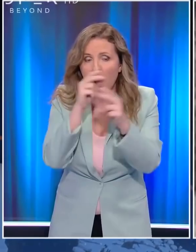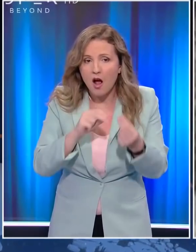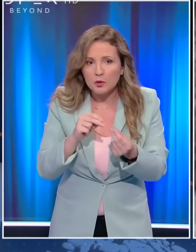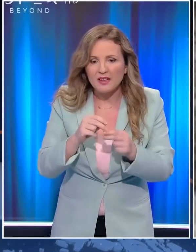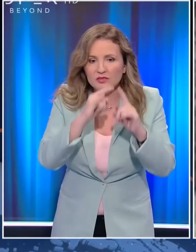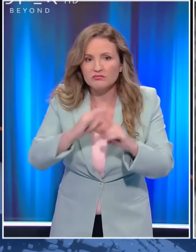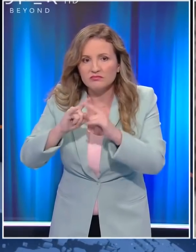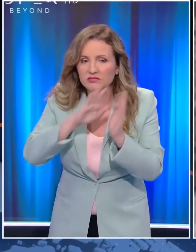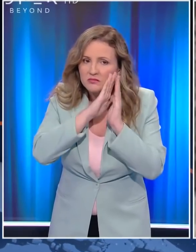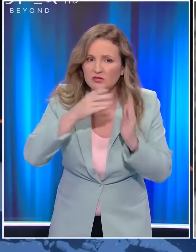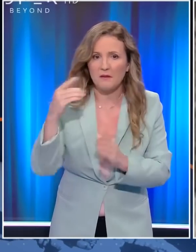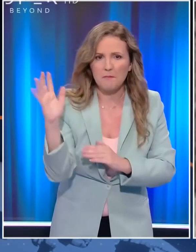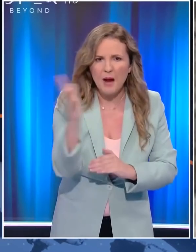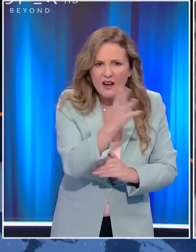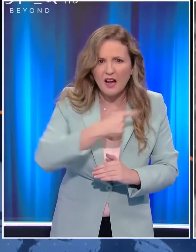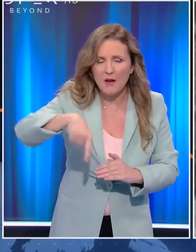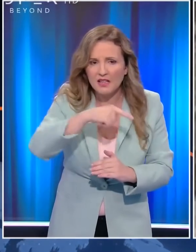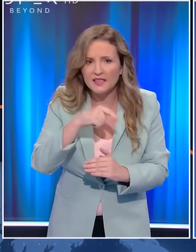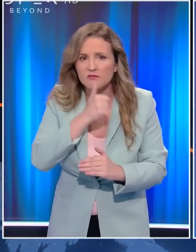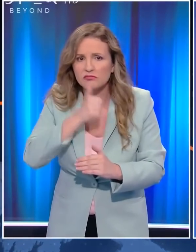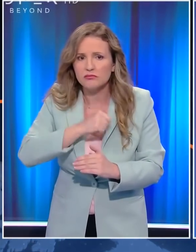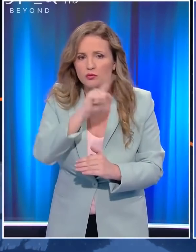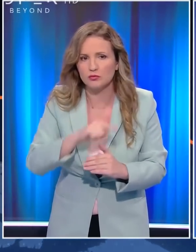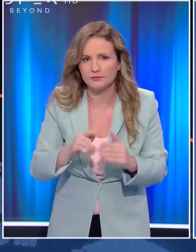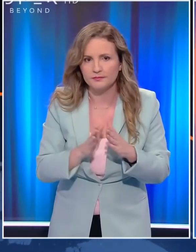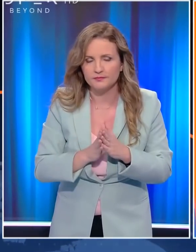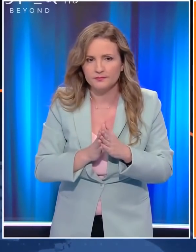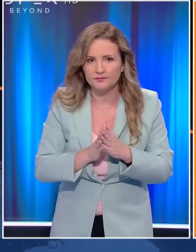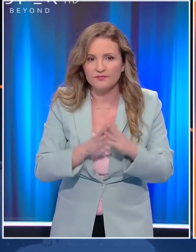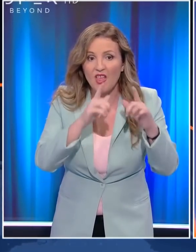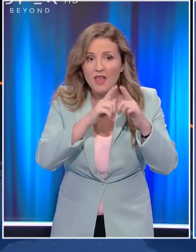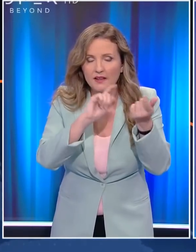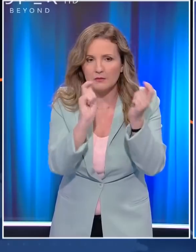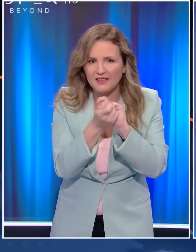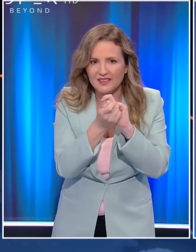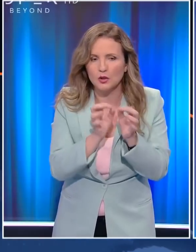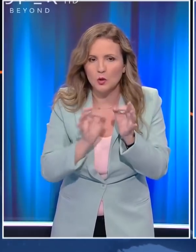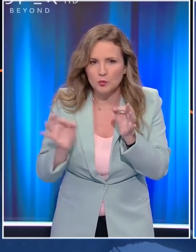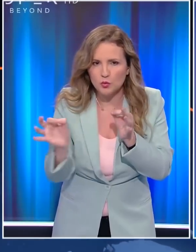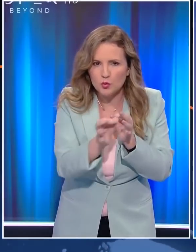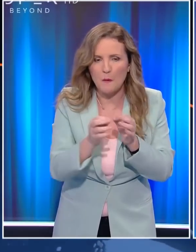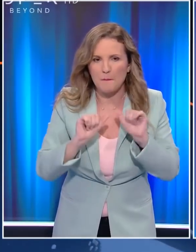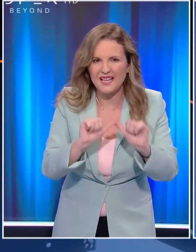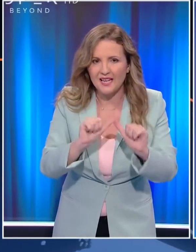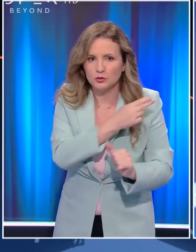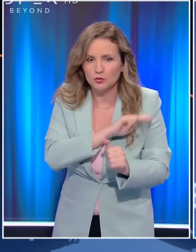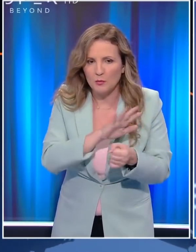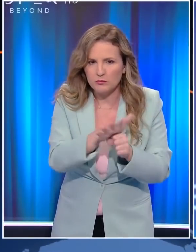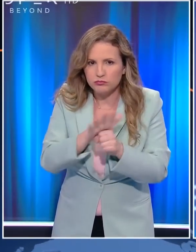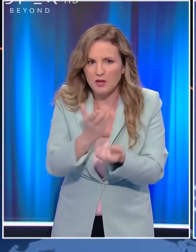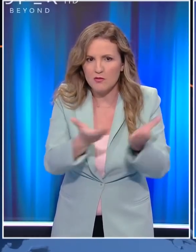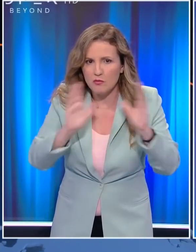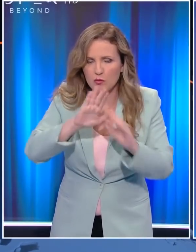κάτω από άθλιες συνθήκες στα πάρκα και τις πλατείες. Η μετάλλαξη Δέλτα φέρνει πίεση στα νοσοκομεία με τις μέθουν να